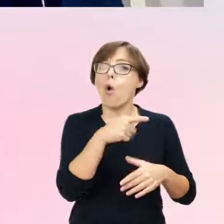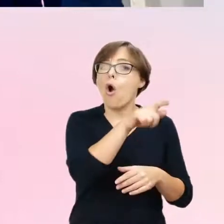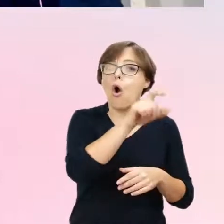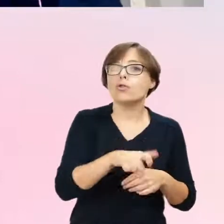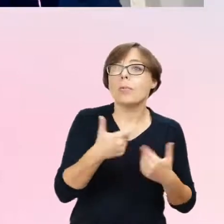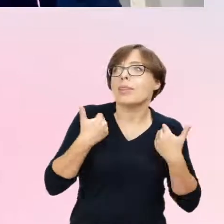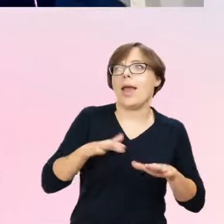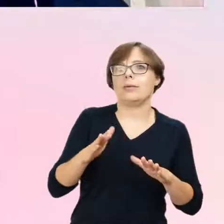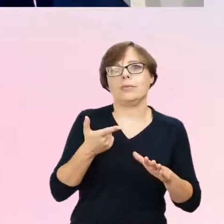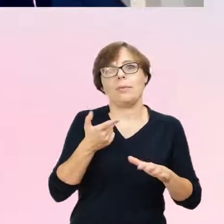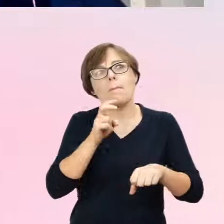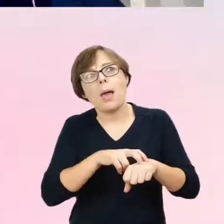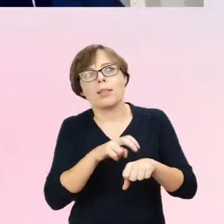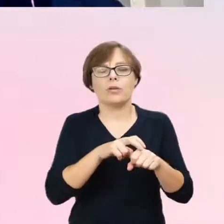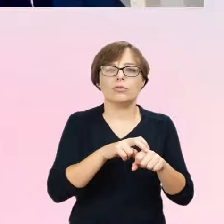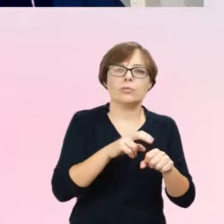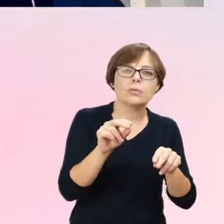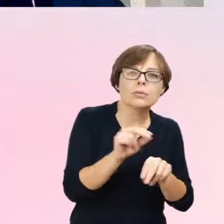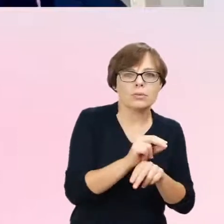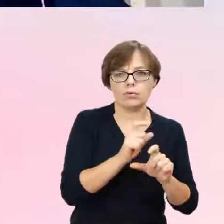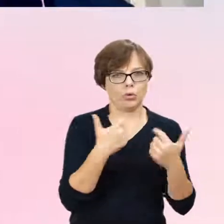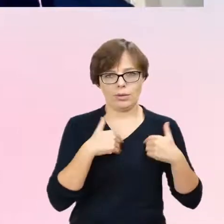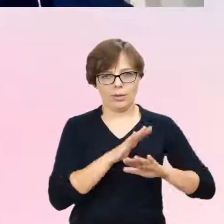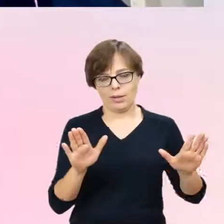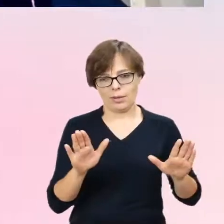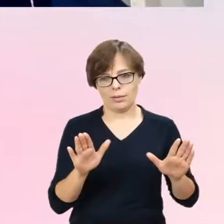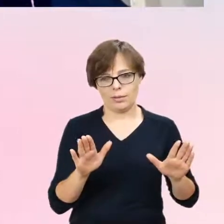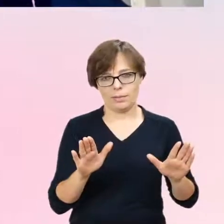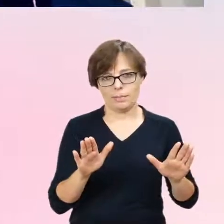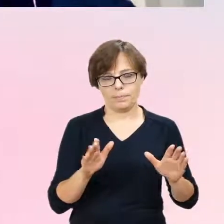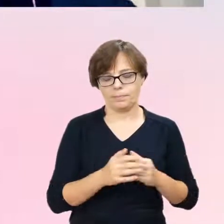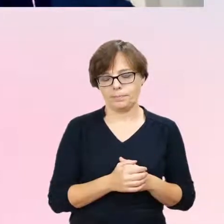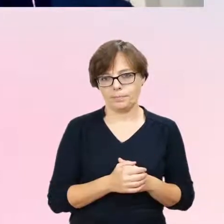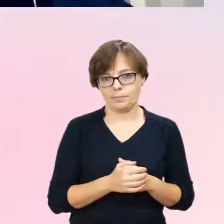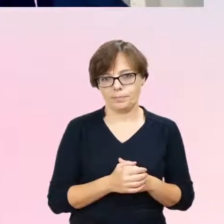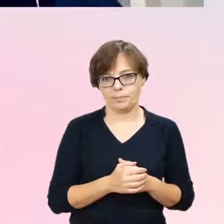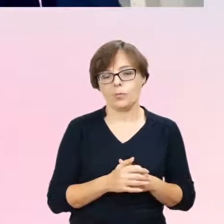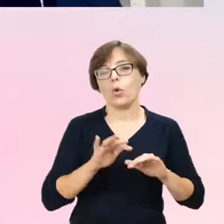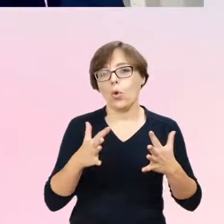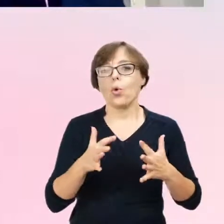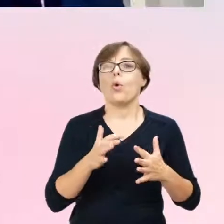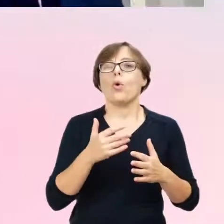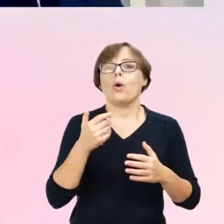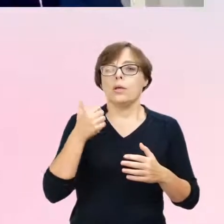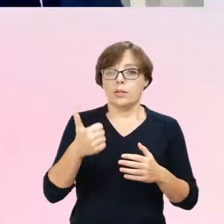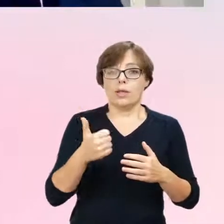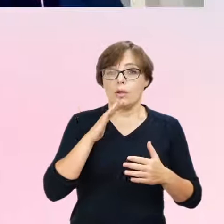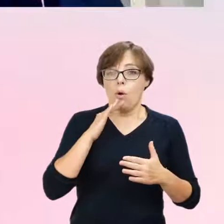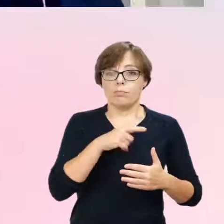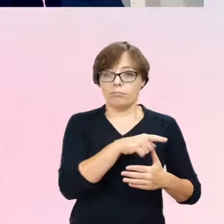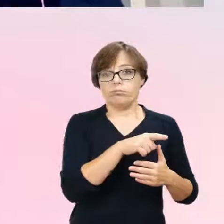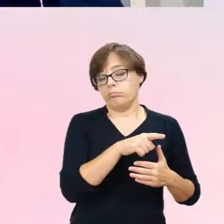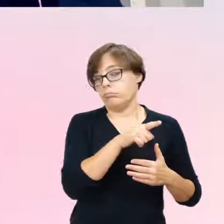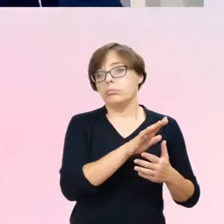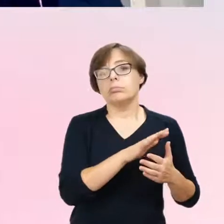interwencji medycznej. Czyli jest w procesie od tranzycji społecznej i proces tej jakby tranzycji u tej osoby